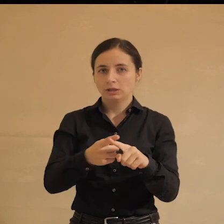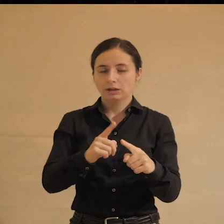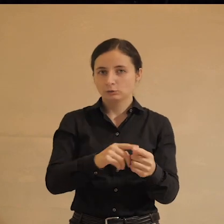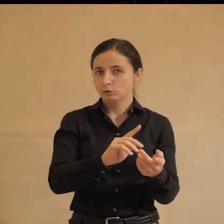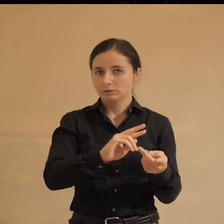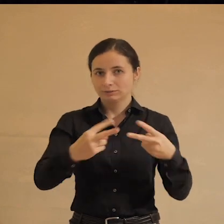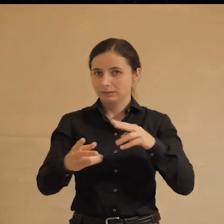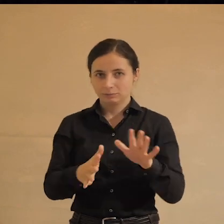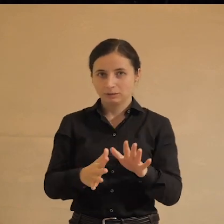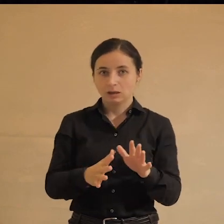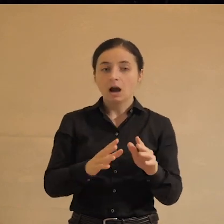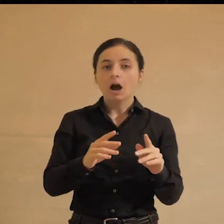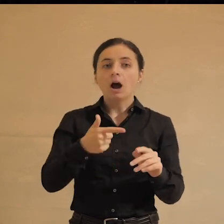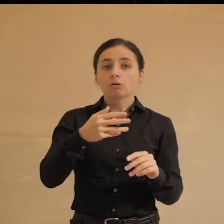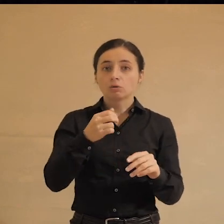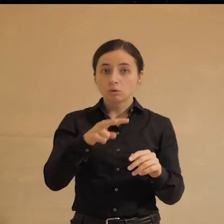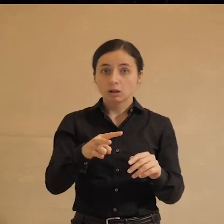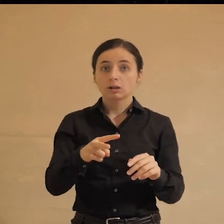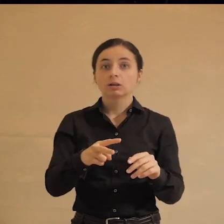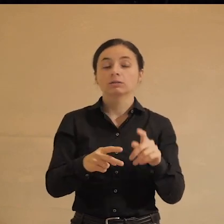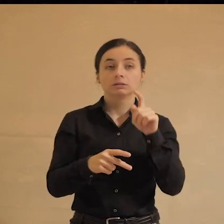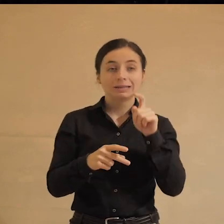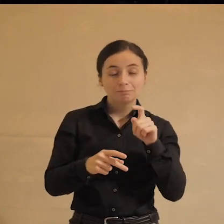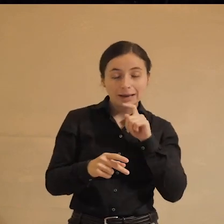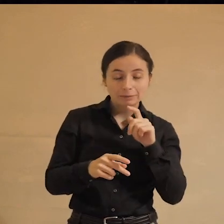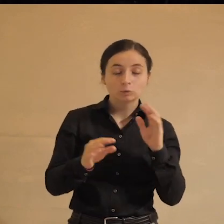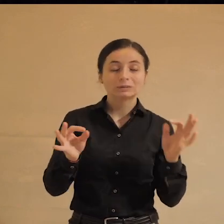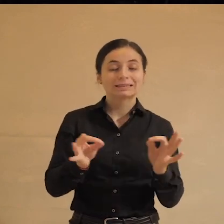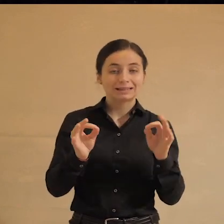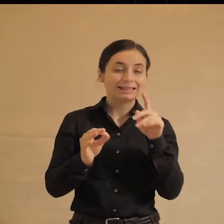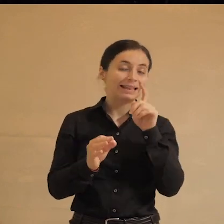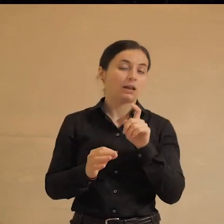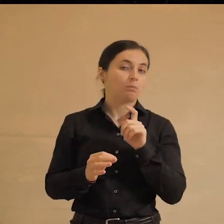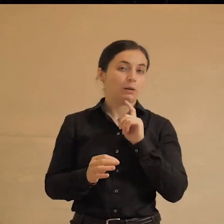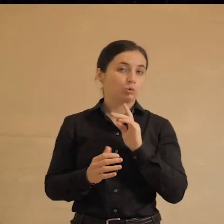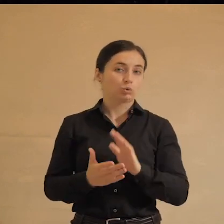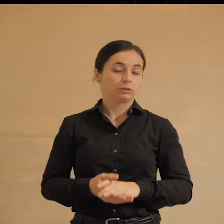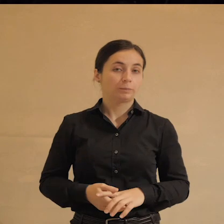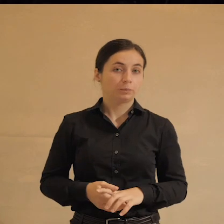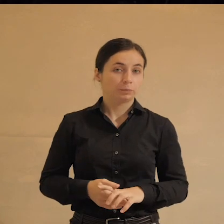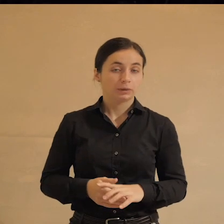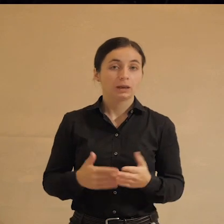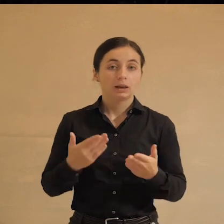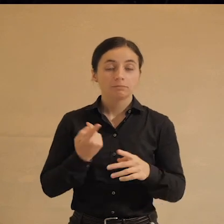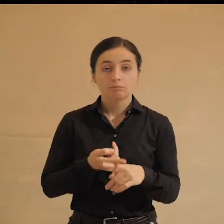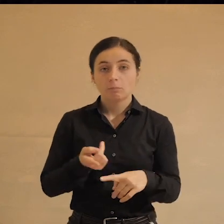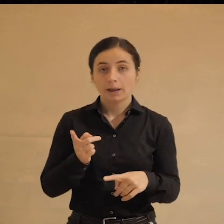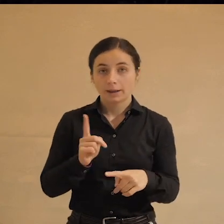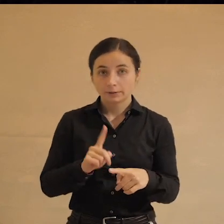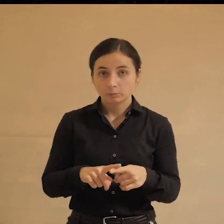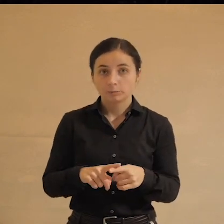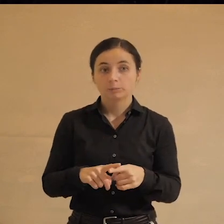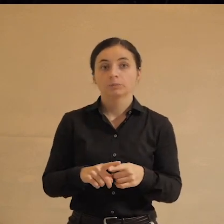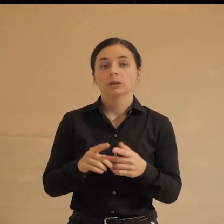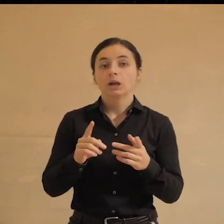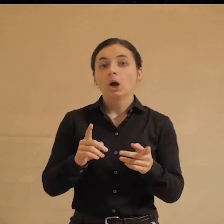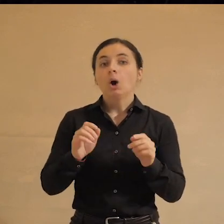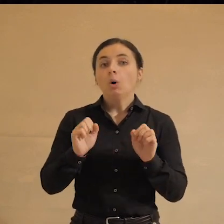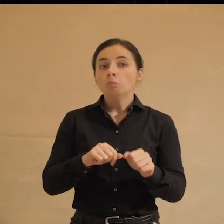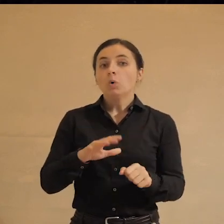Google и как им пользоваться, эти люди не понимают и не поймут никогда. Поэтому, ну, опять же, поэтому,